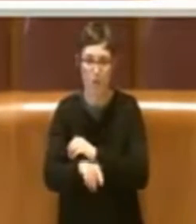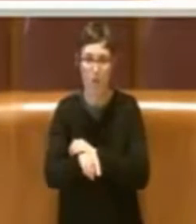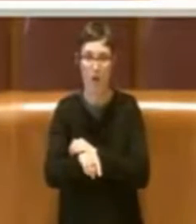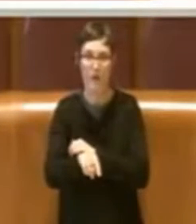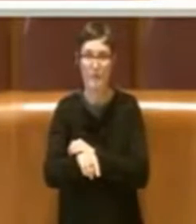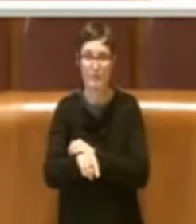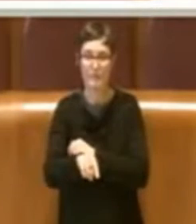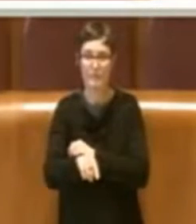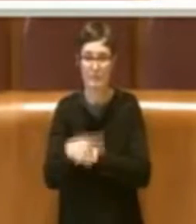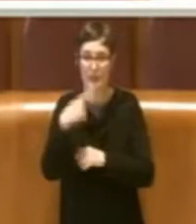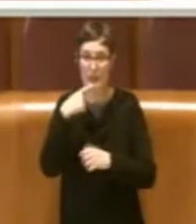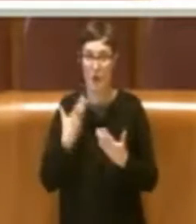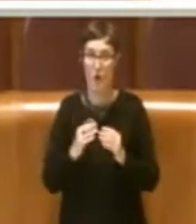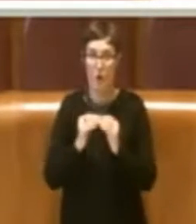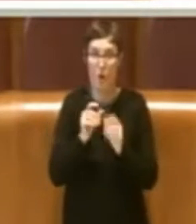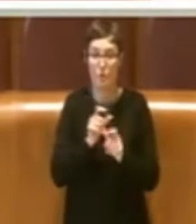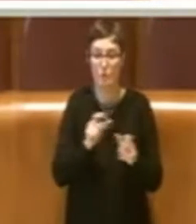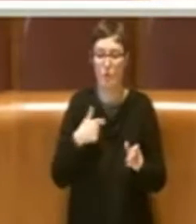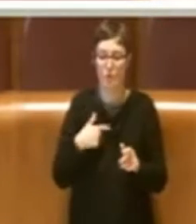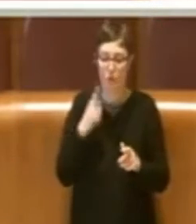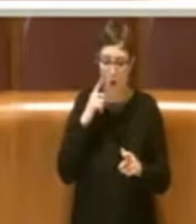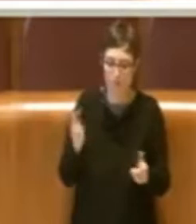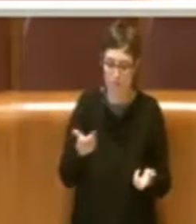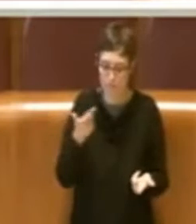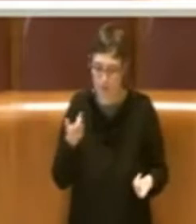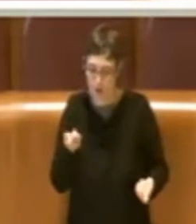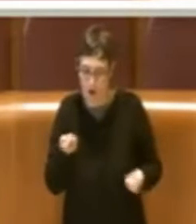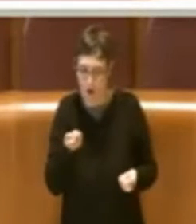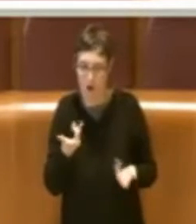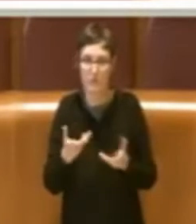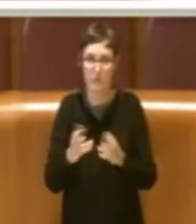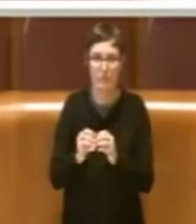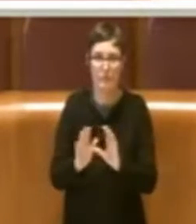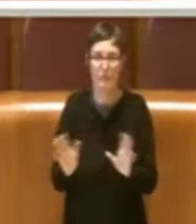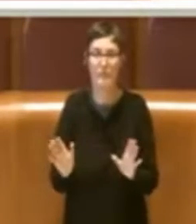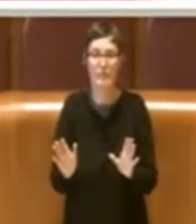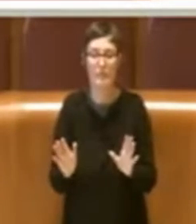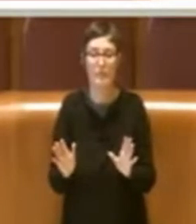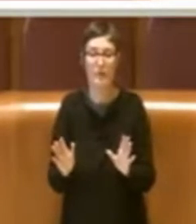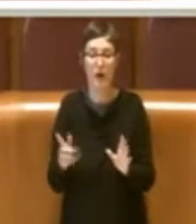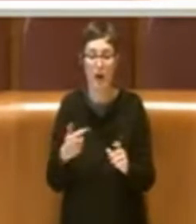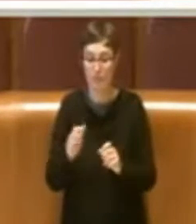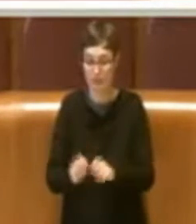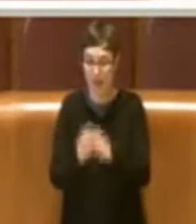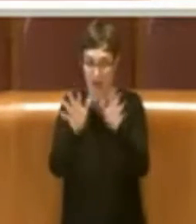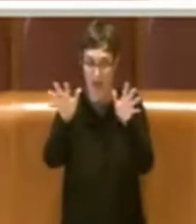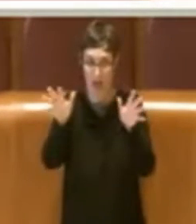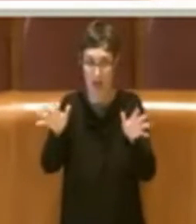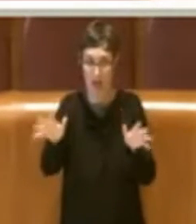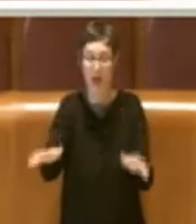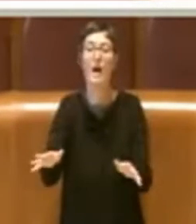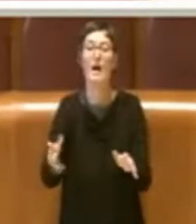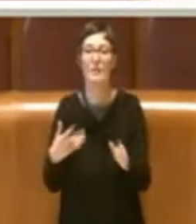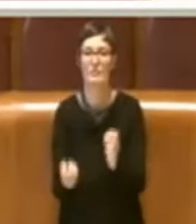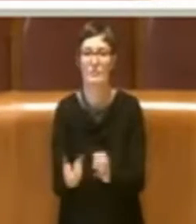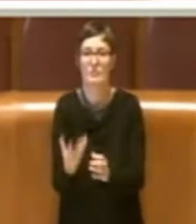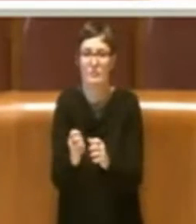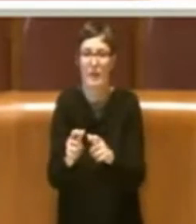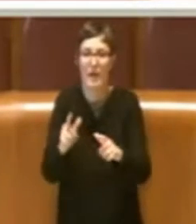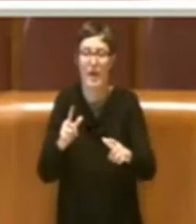non riuscirono più a controllare creò tramite questa fuoriuscita di acque il lago che conosciamo